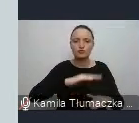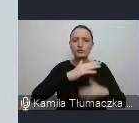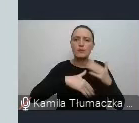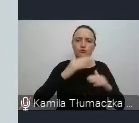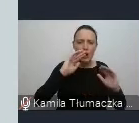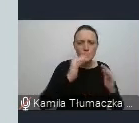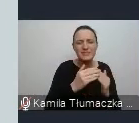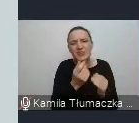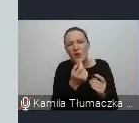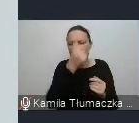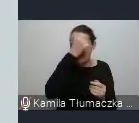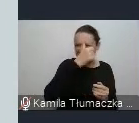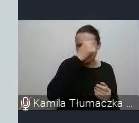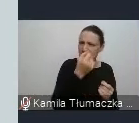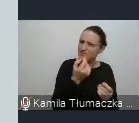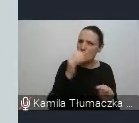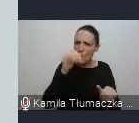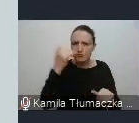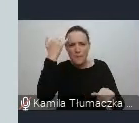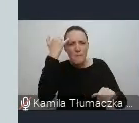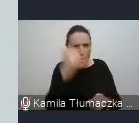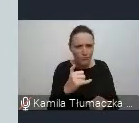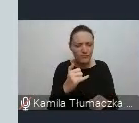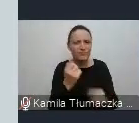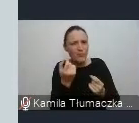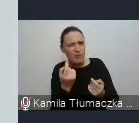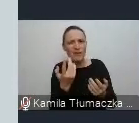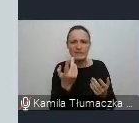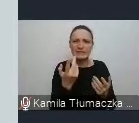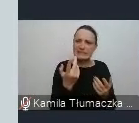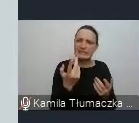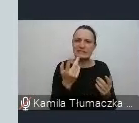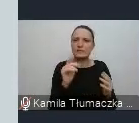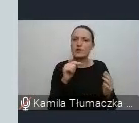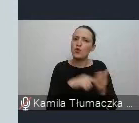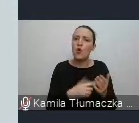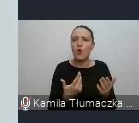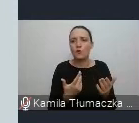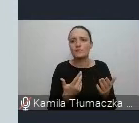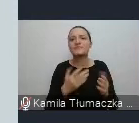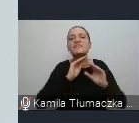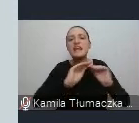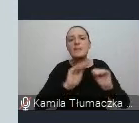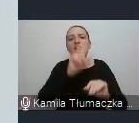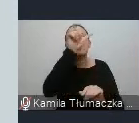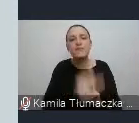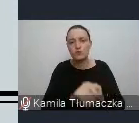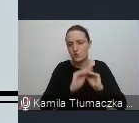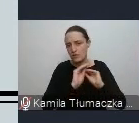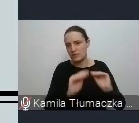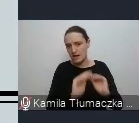myląca nazwa, dlatego że jest to przede wszystkim terapia indywidualna.